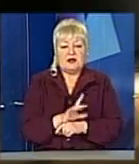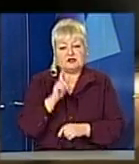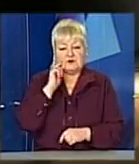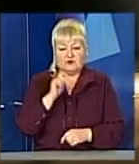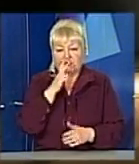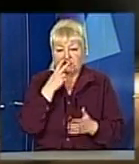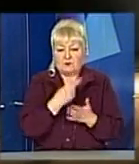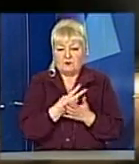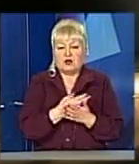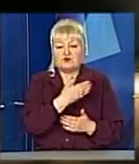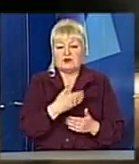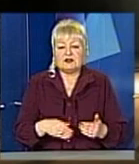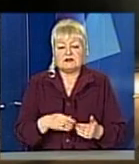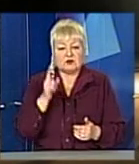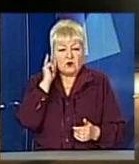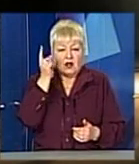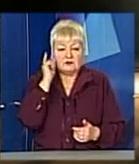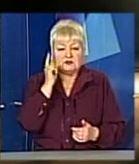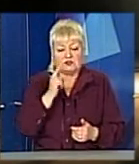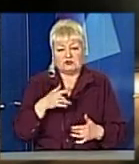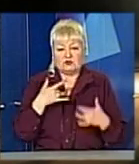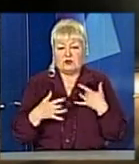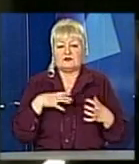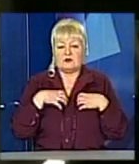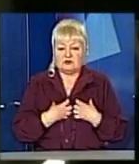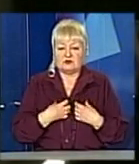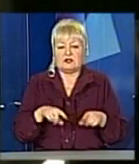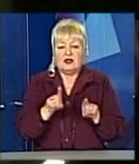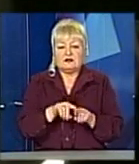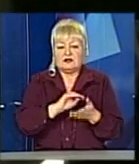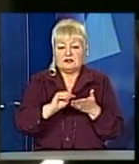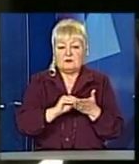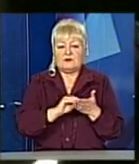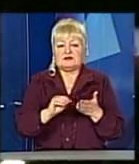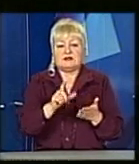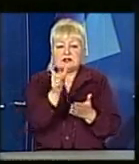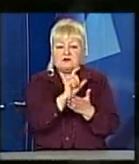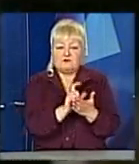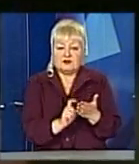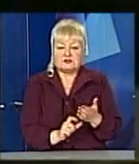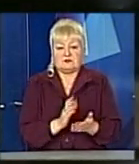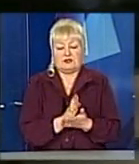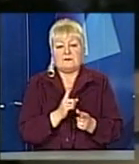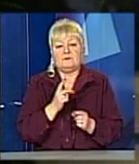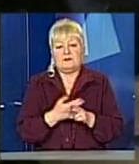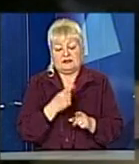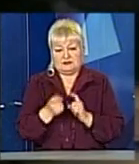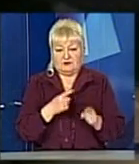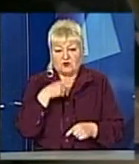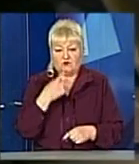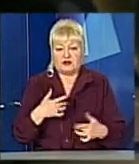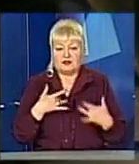покажуть класику античної драматургії. Текст Евріпіда написаний віршем «Зберегли без змін», зазначають театрали.